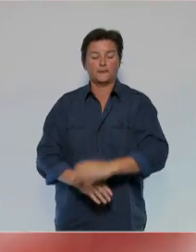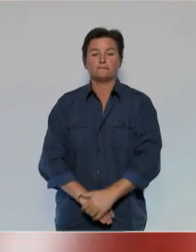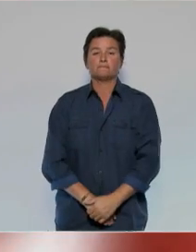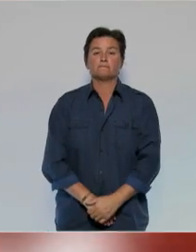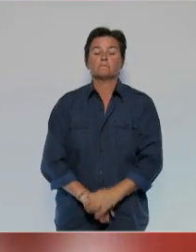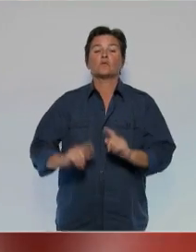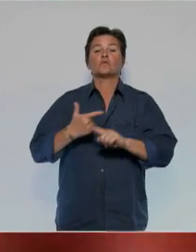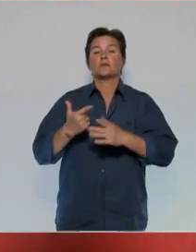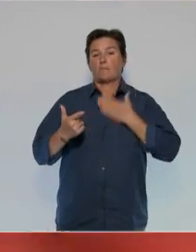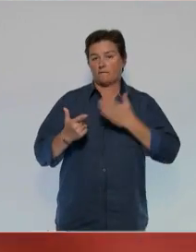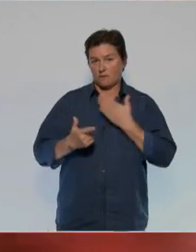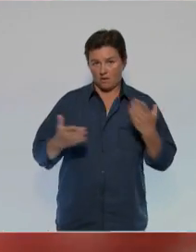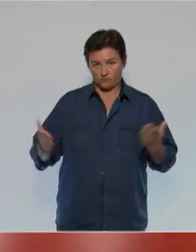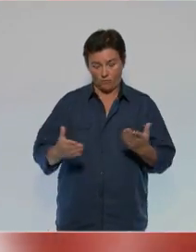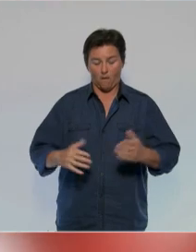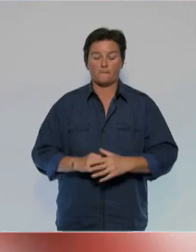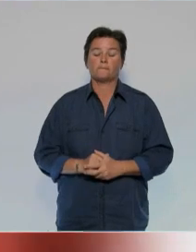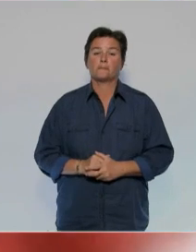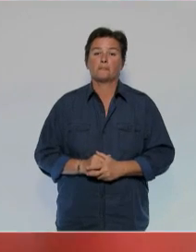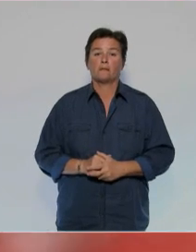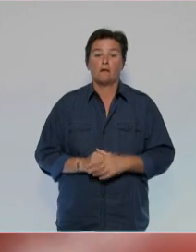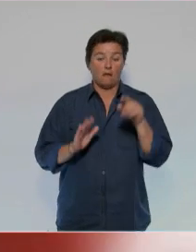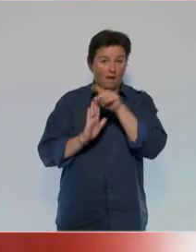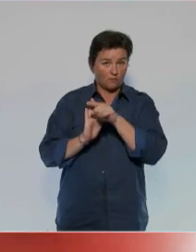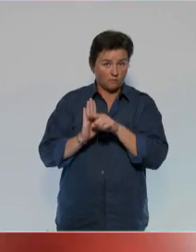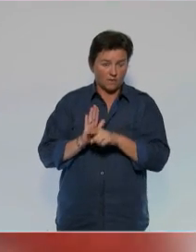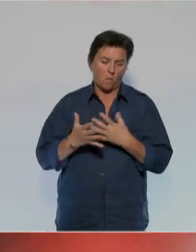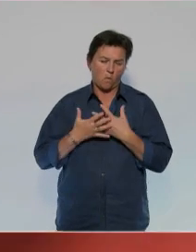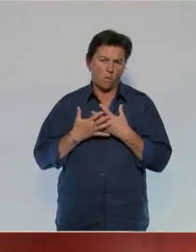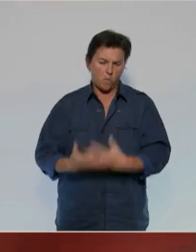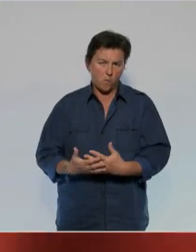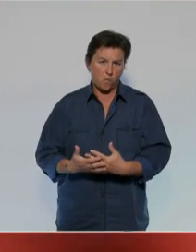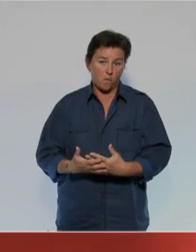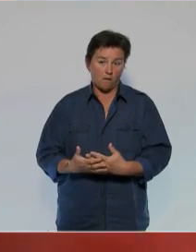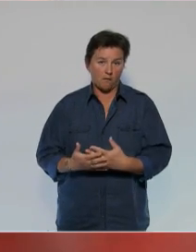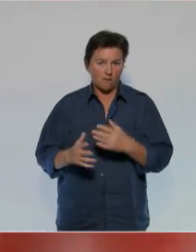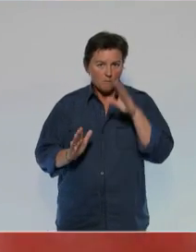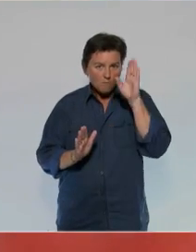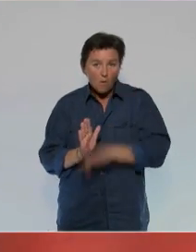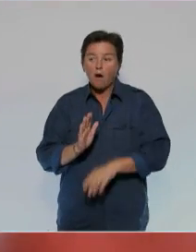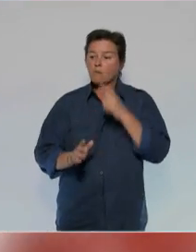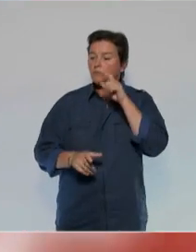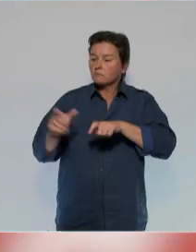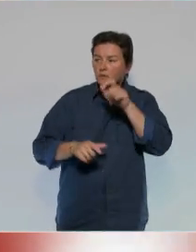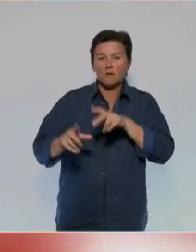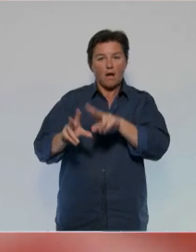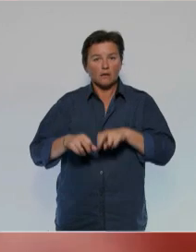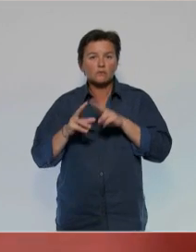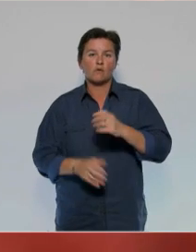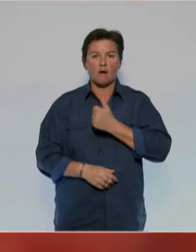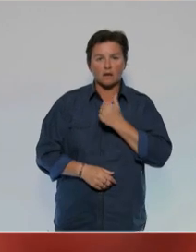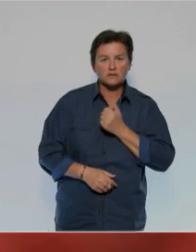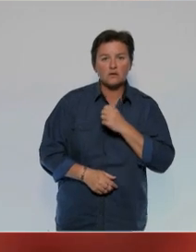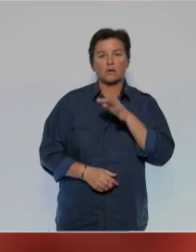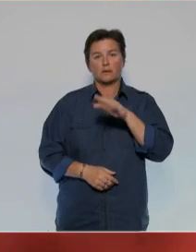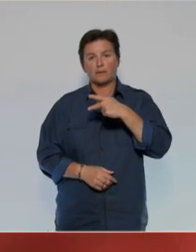par Bruxelles. Deuxièmement, l'allègement considérable des réglementations qui pèsent actuellement sur les agriculteurs, les artisans, les